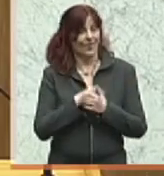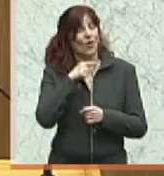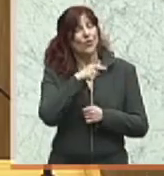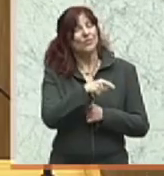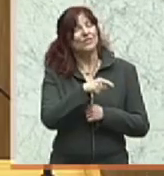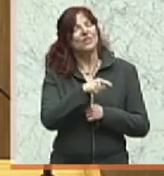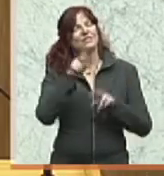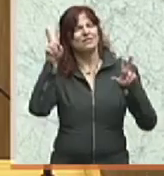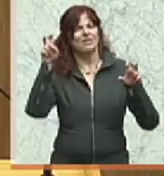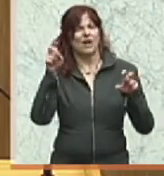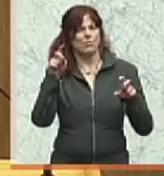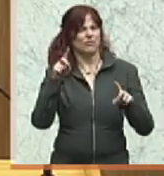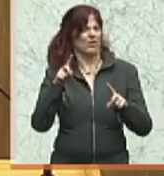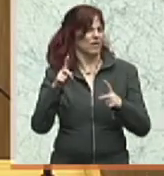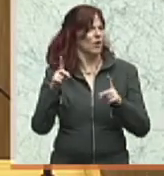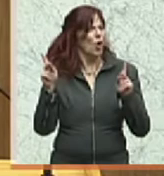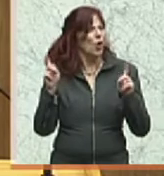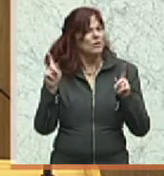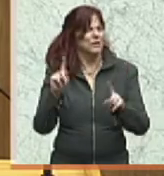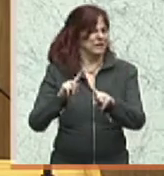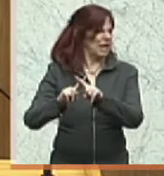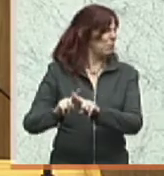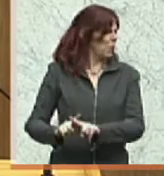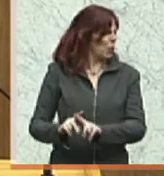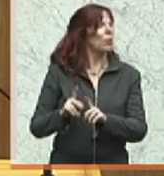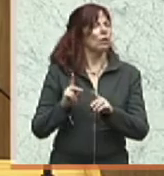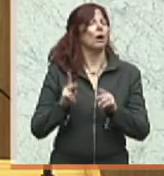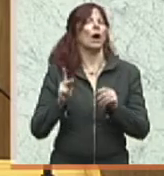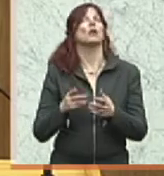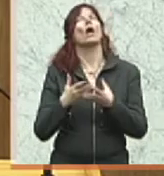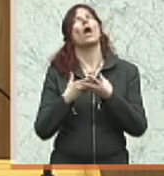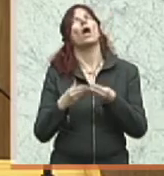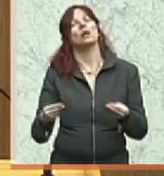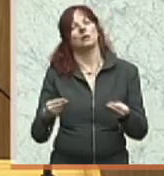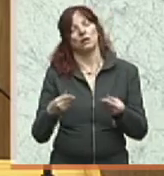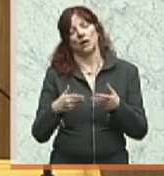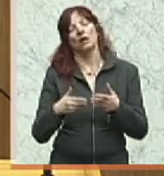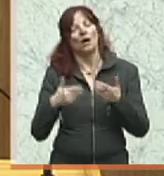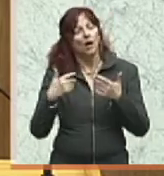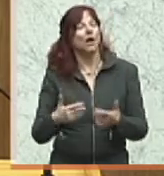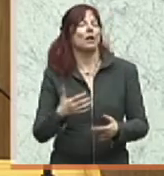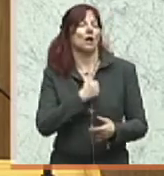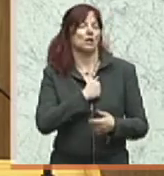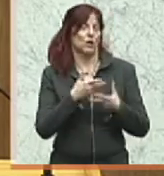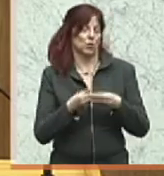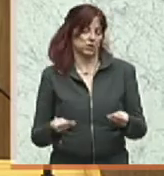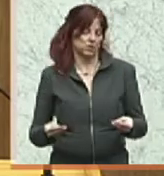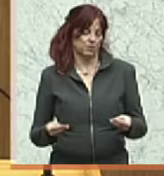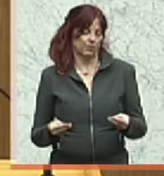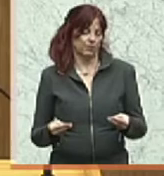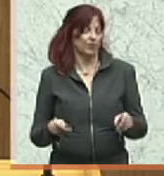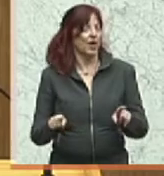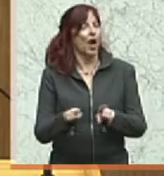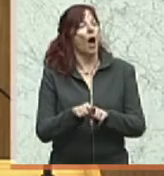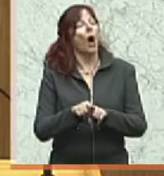endlich einer Lösung zuführen können. Denn seit 1945 hat es auch in diesem Hohen Haus zwar